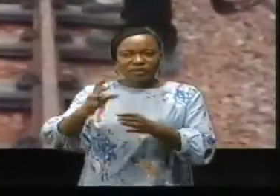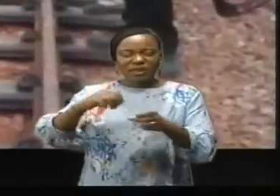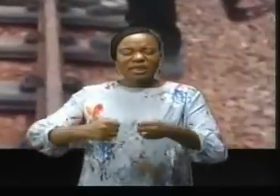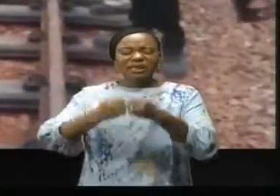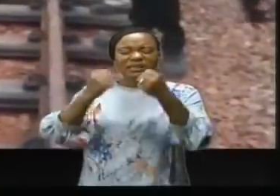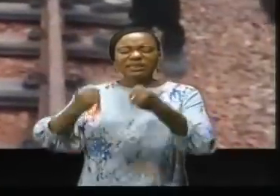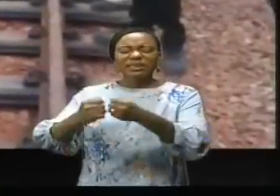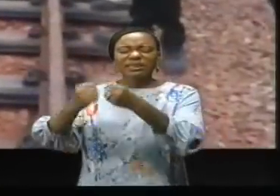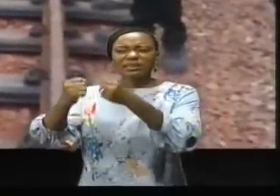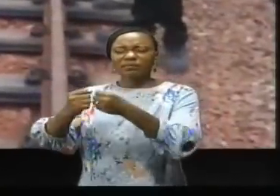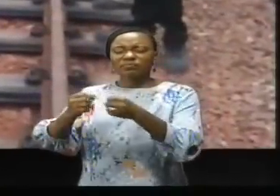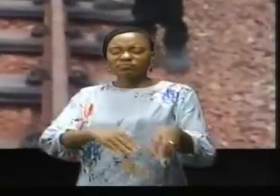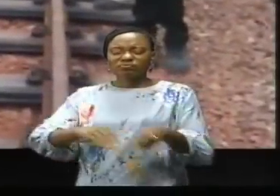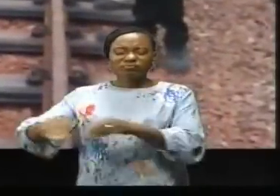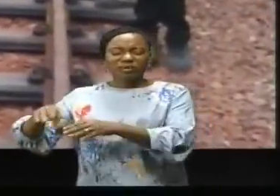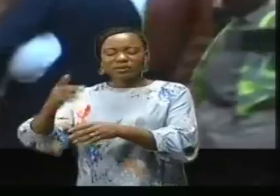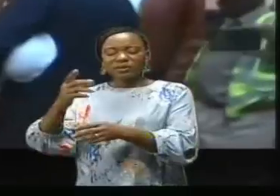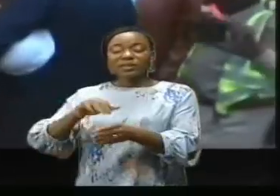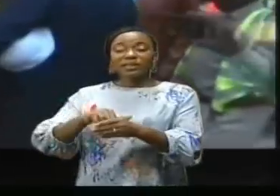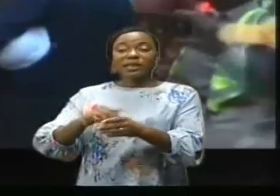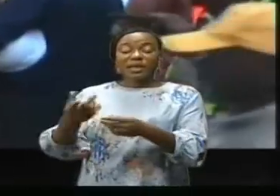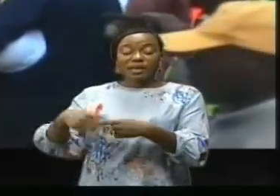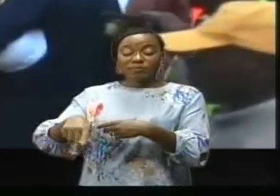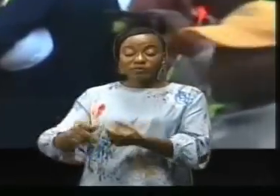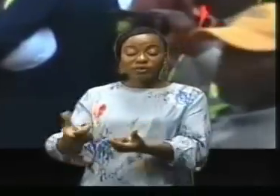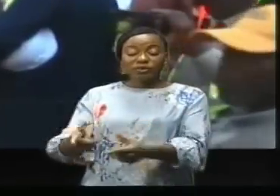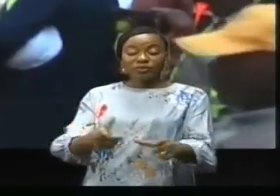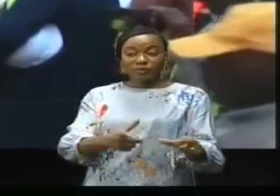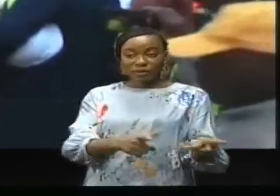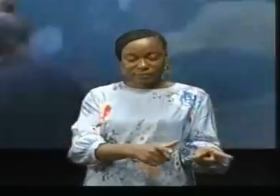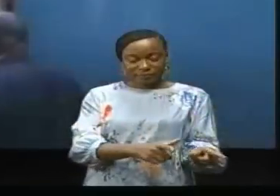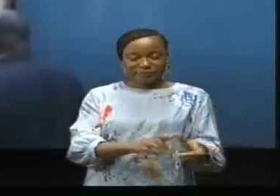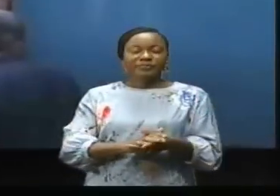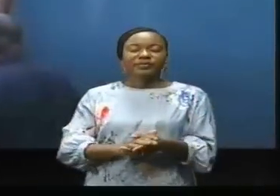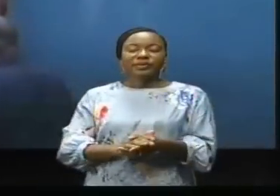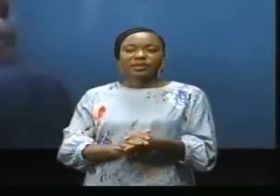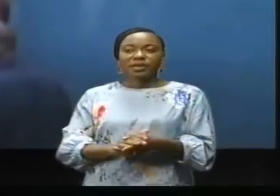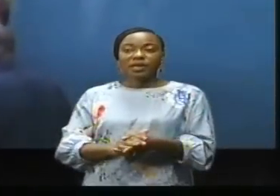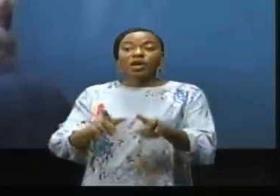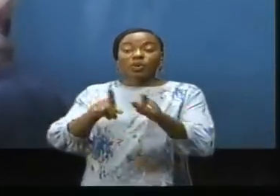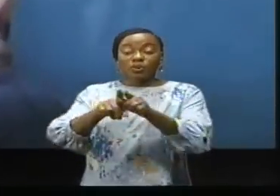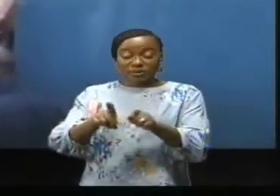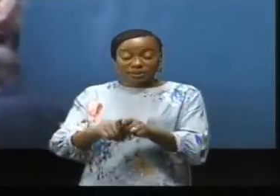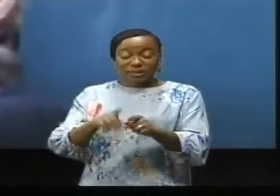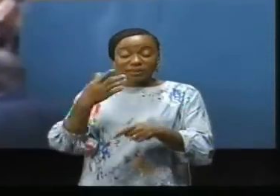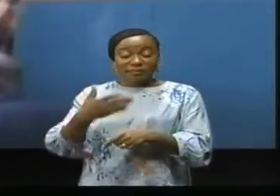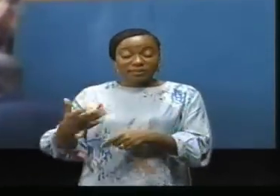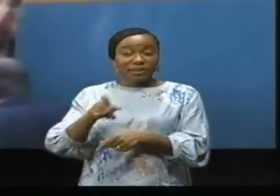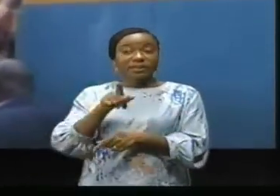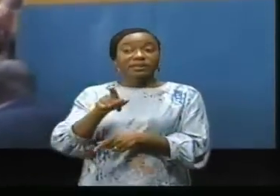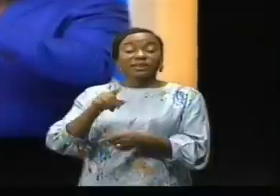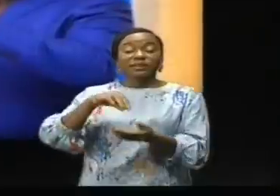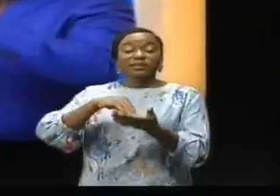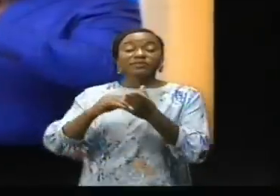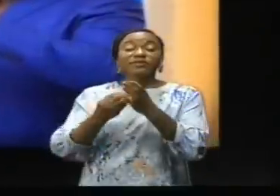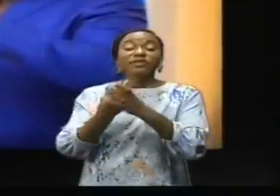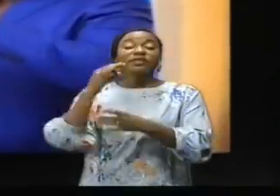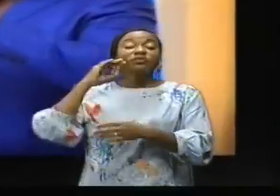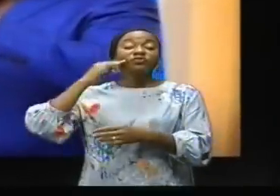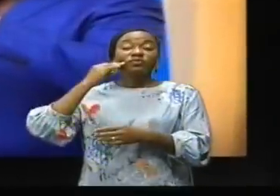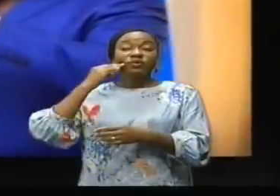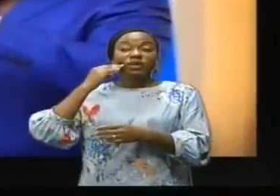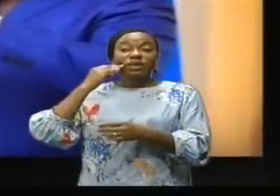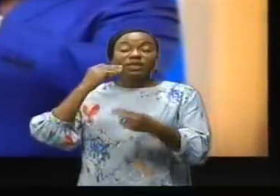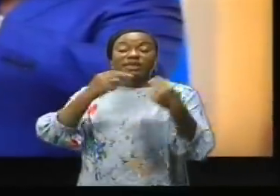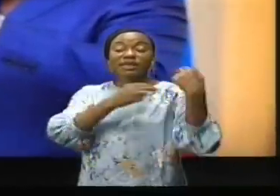'accident dus au déraillement dans la province du L'Oualaba. Pour le numéro 1 de la SNCC Fabien Mouton, cette matérialisation et les fruits ainsi que l'engagement